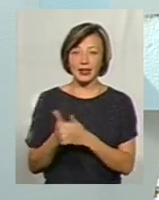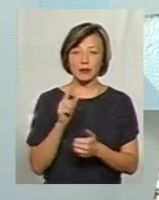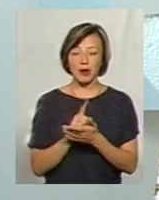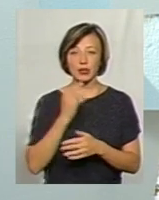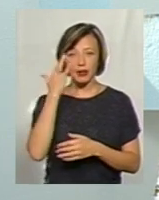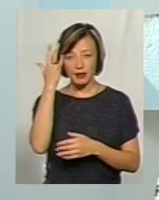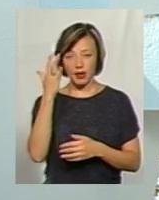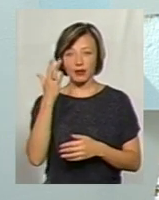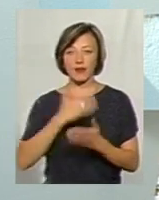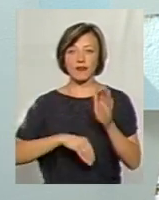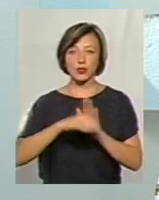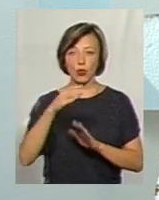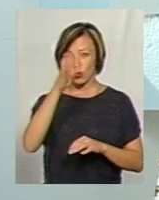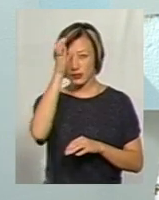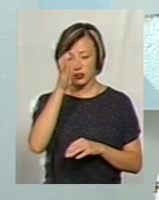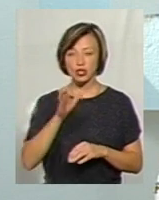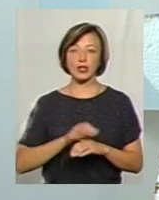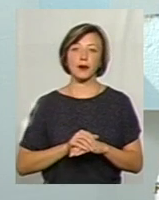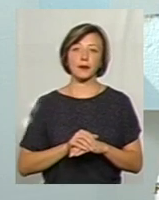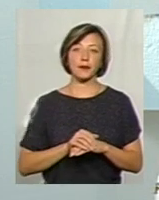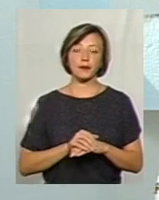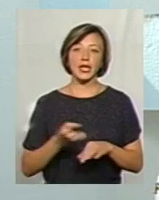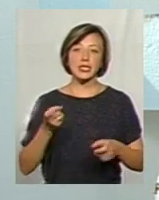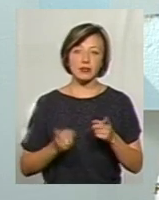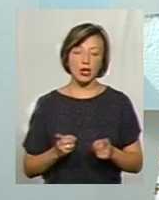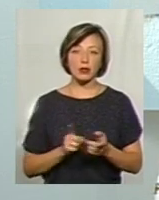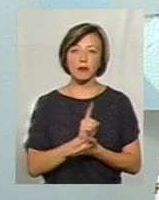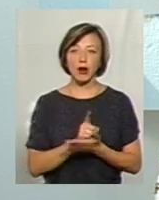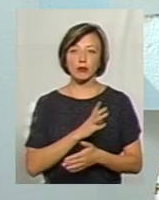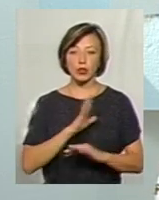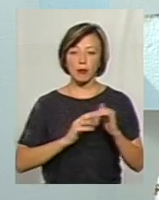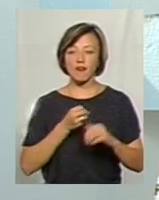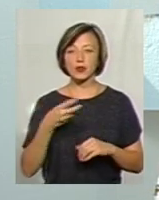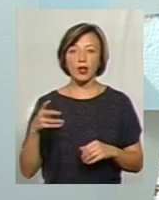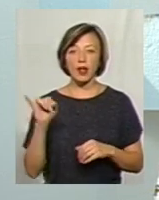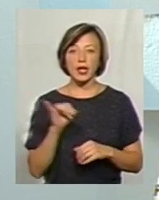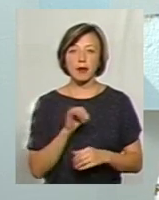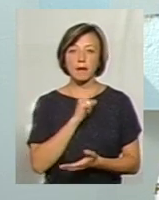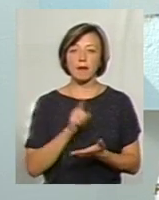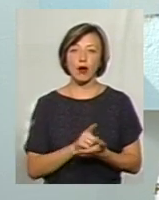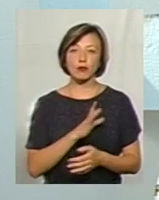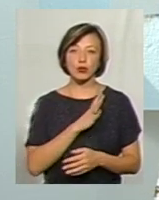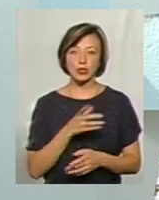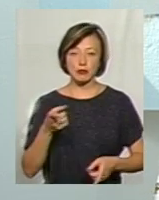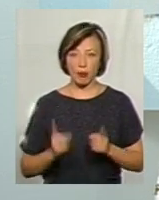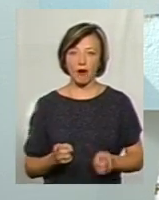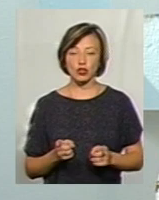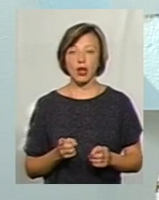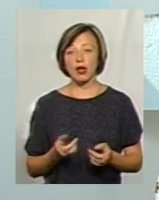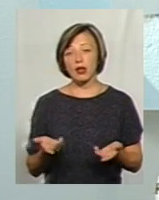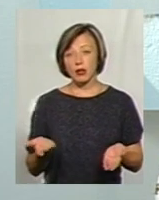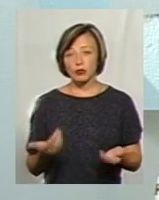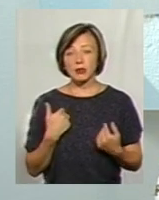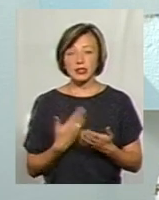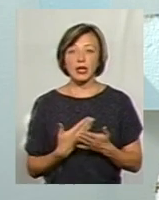ідейно високо освічені, звичайно, мають бути професіонали і мають бути справжні. Так що,